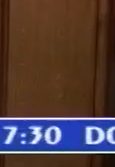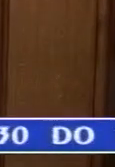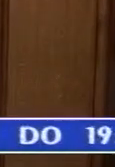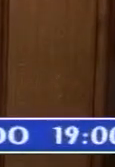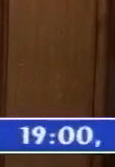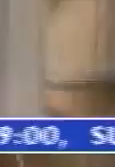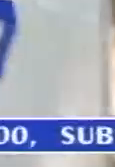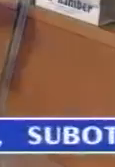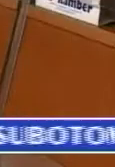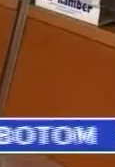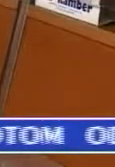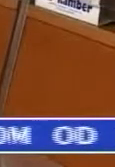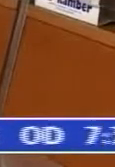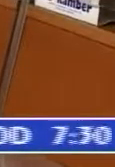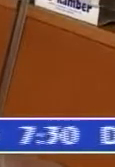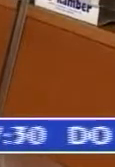računima